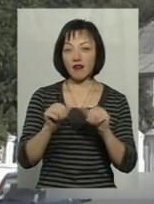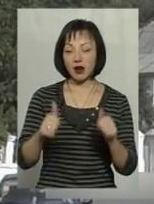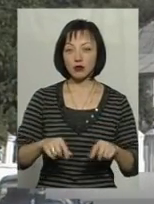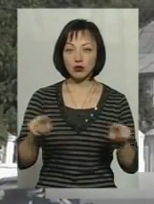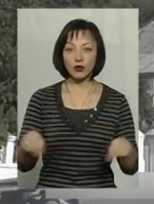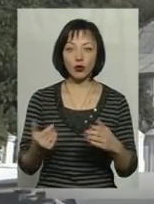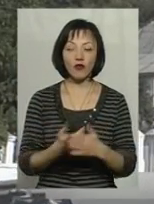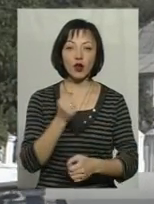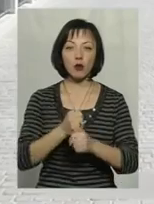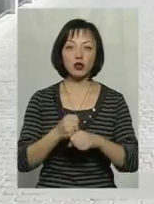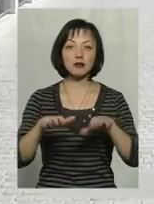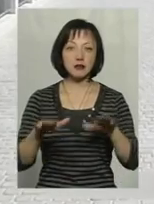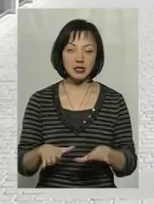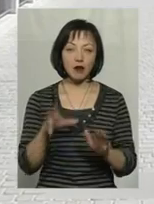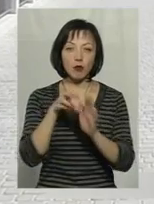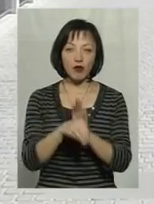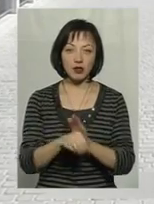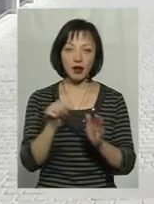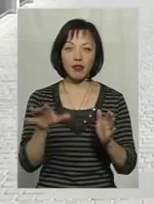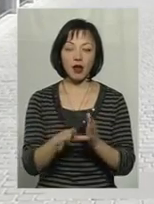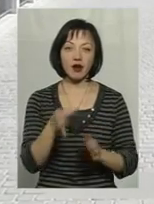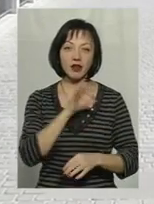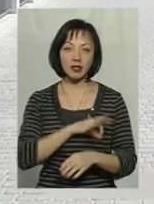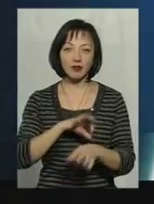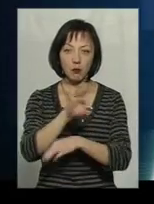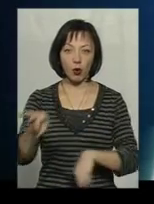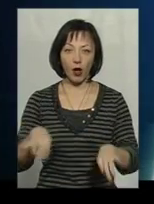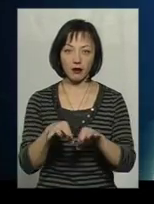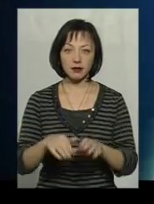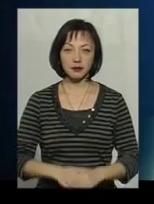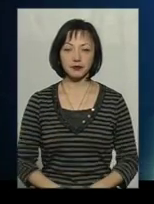– створювати нові робочі місця і впроваджувати енергоефективні проекти.